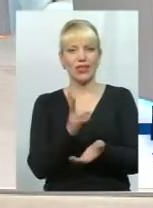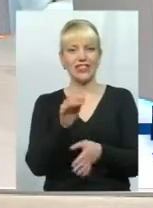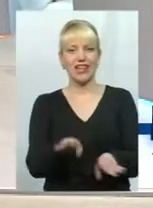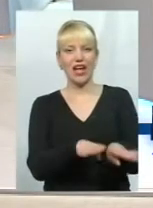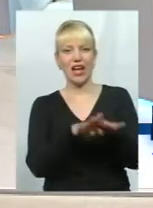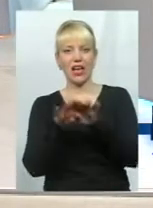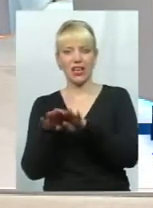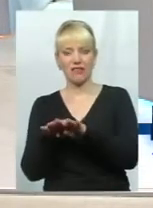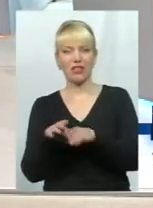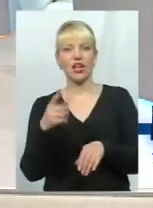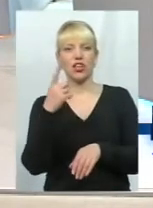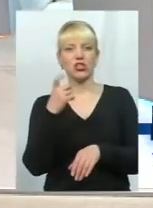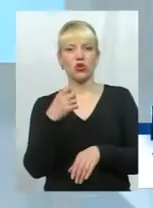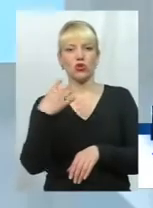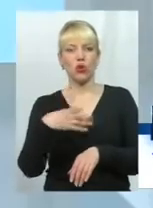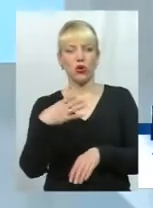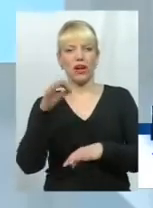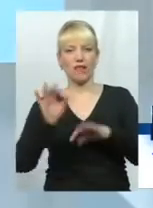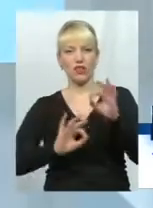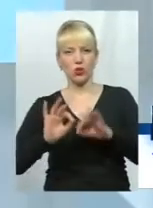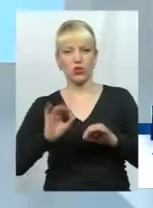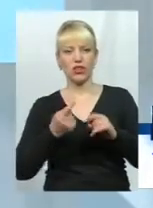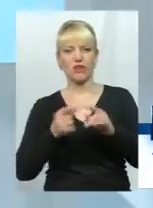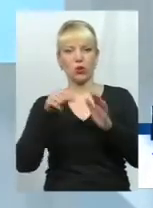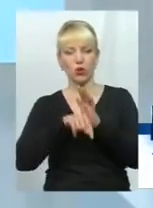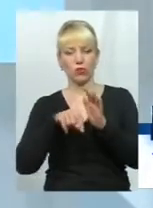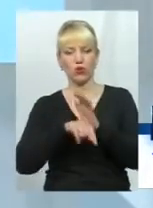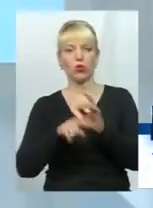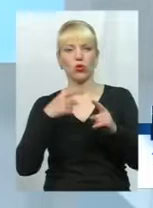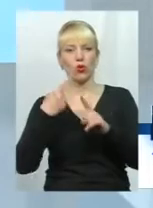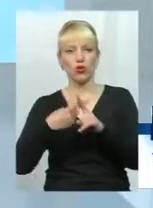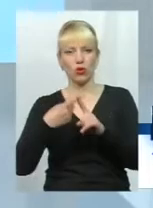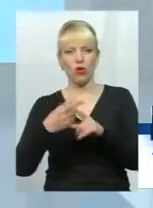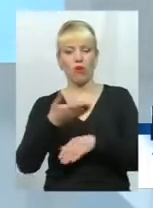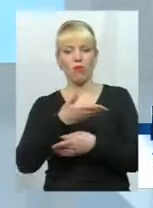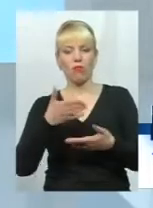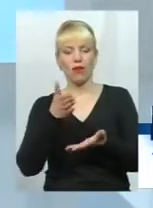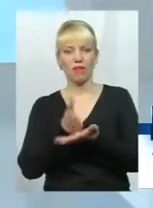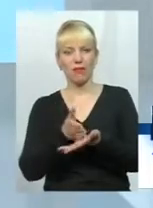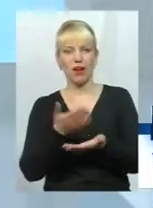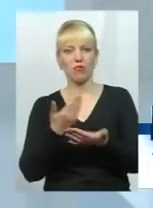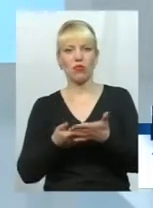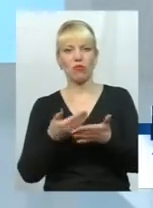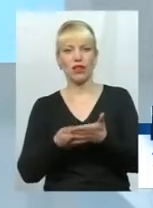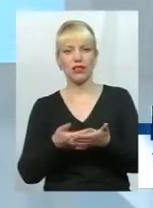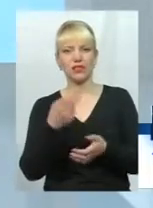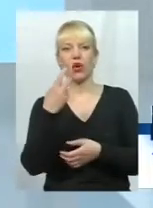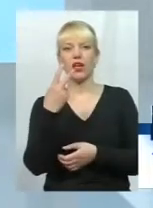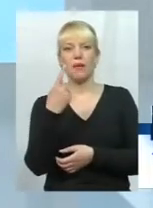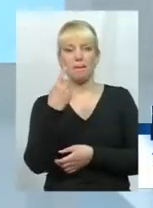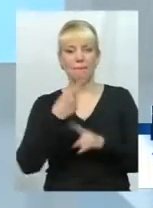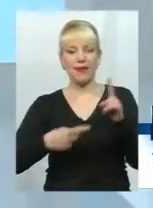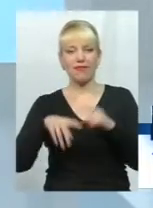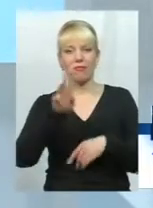рівні 140 відсотків, тобто додатково ми маємо близько півмільярда